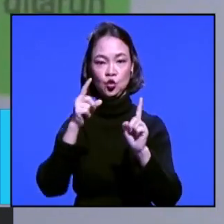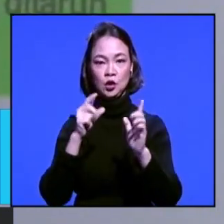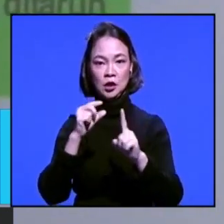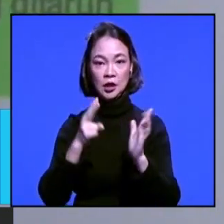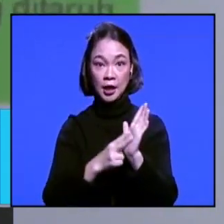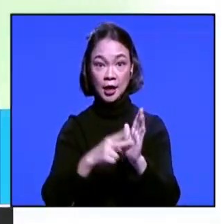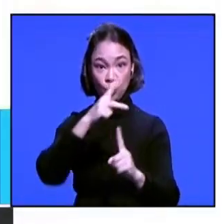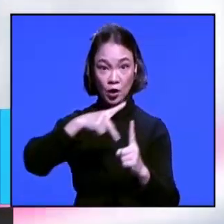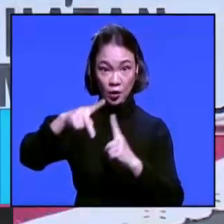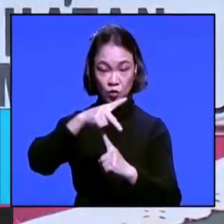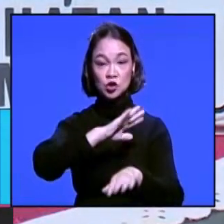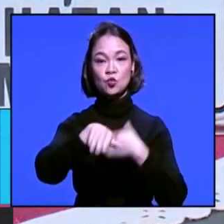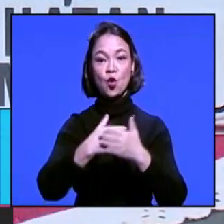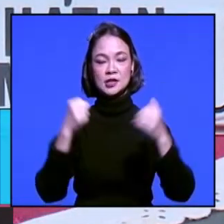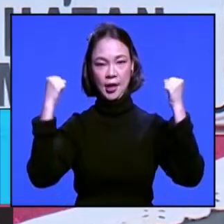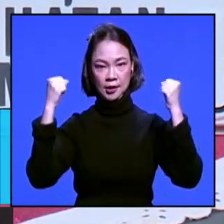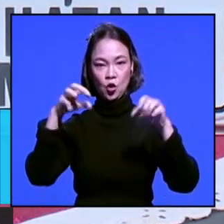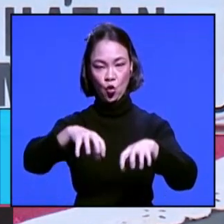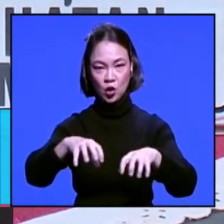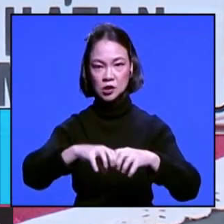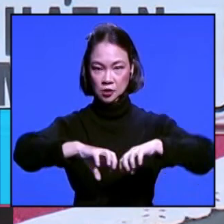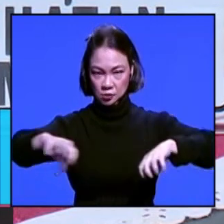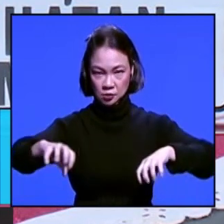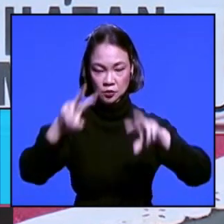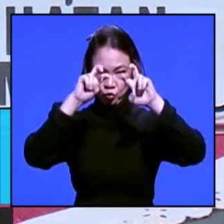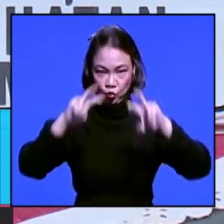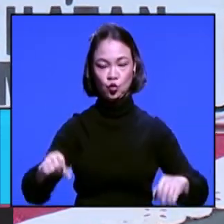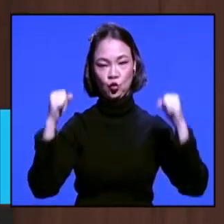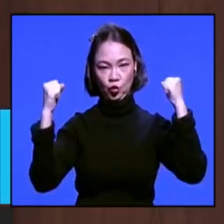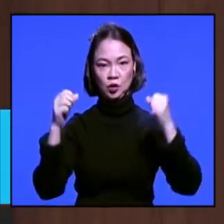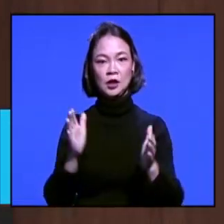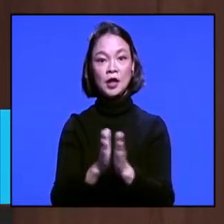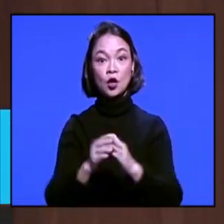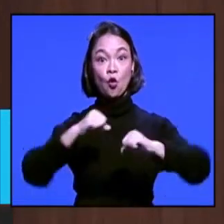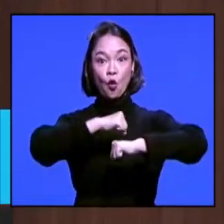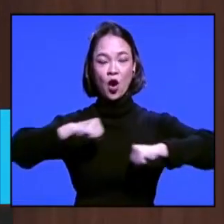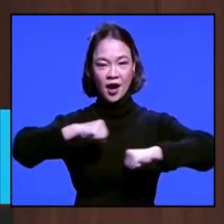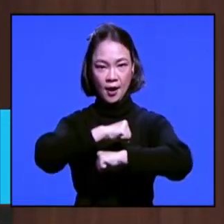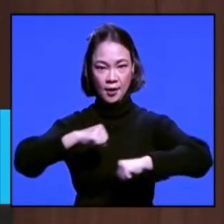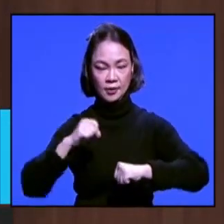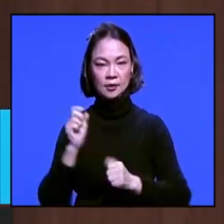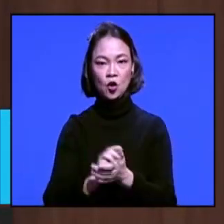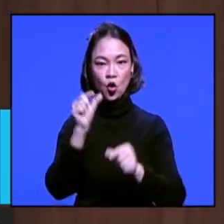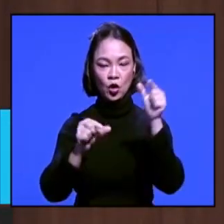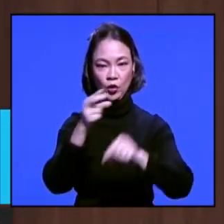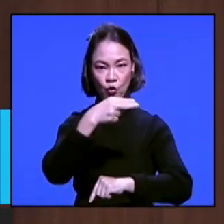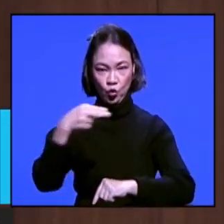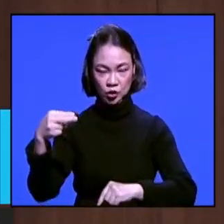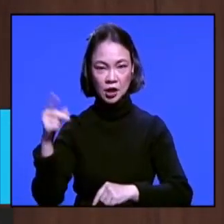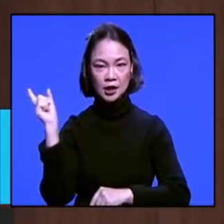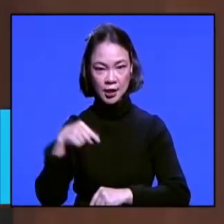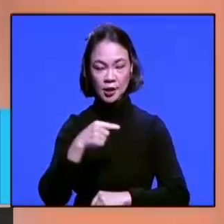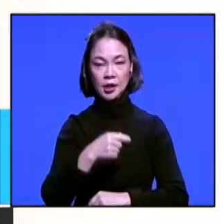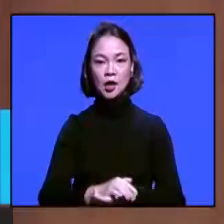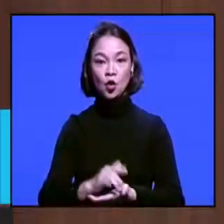dalam kondisi sehat. Di lokasi karantina, rutin dilakukan pengecekan kesehatan dan olahraga. WNI dari Wuhan dipastikan belum dapat dijenguk.